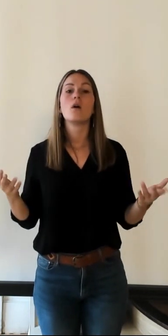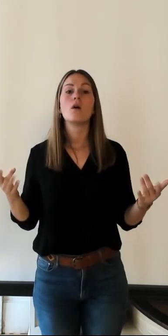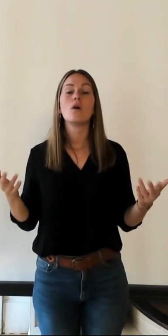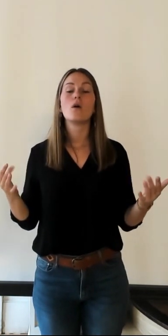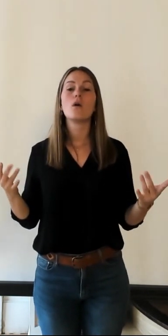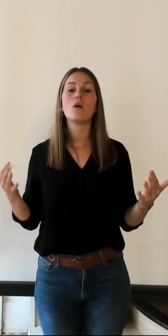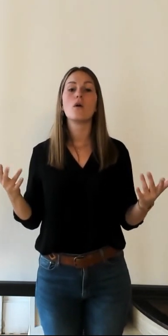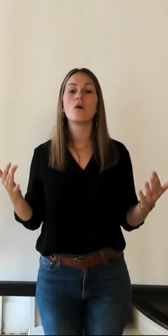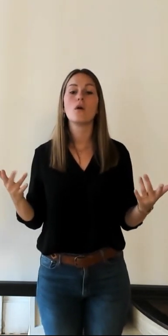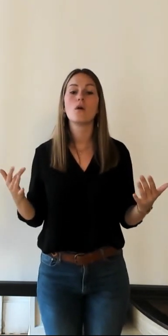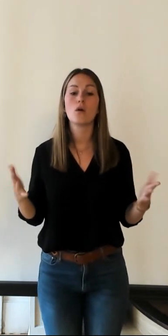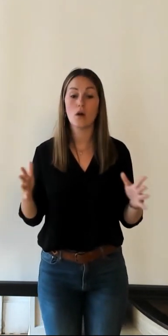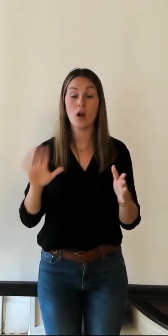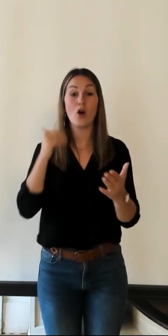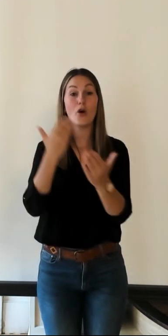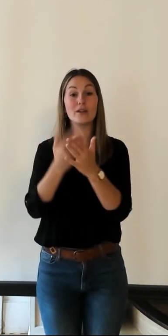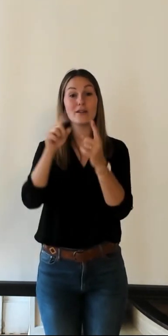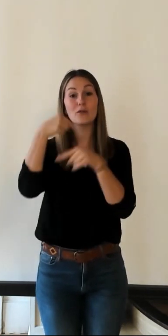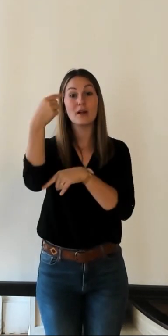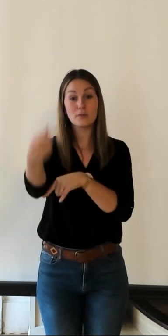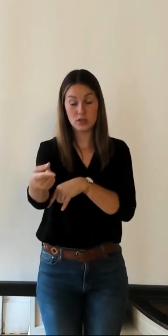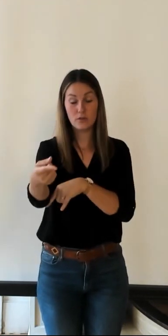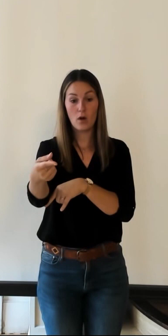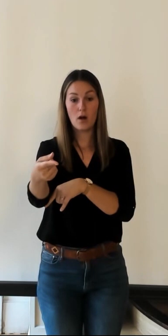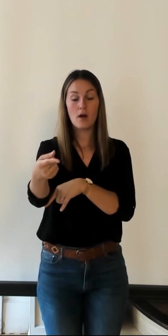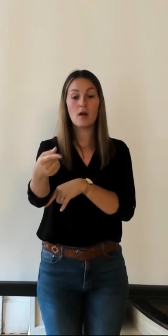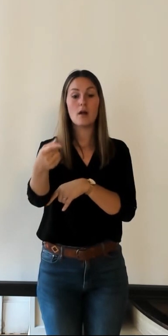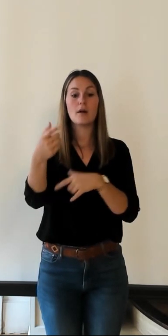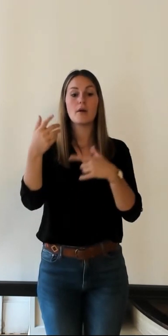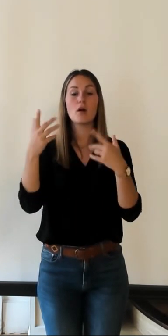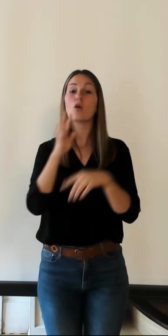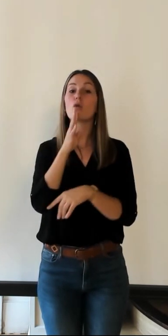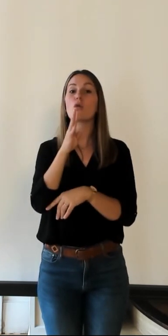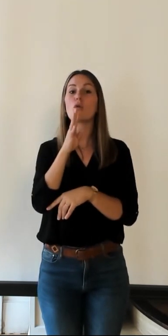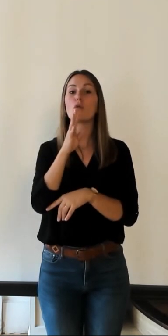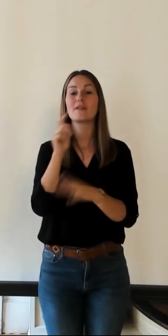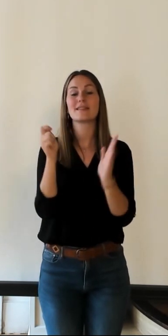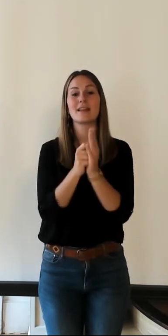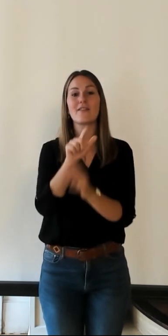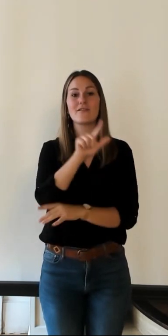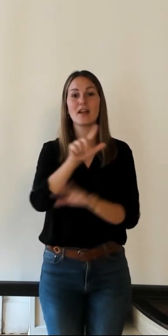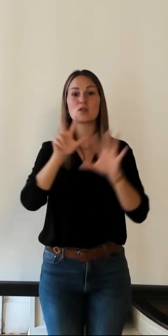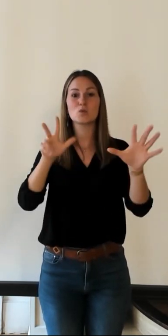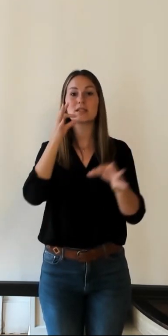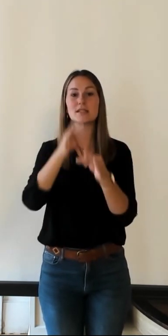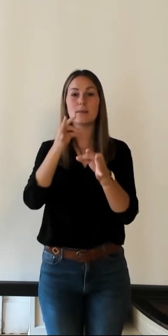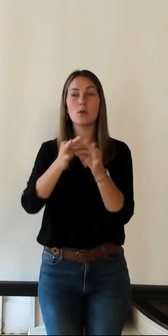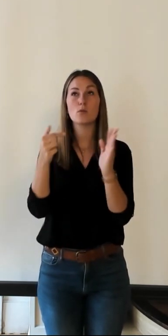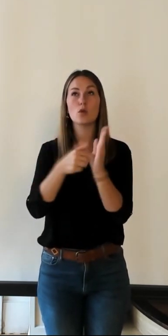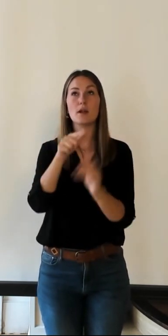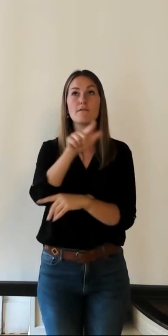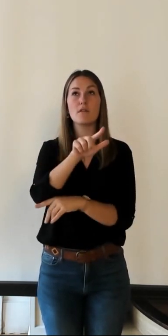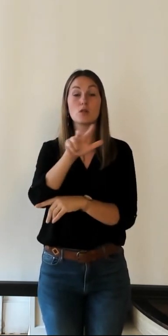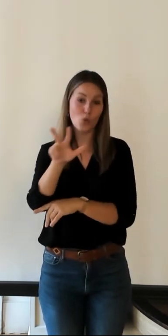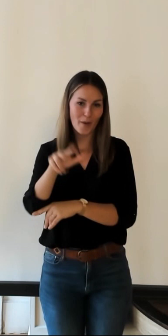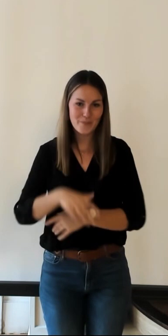on vous donne rendez-vous à la ville de Tours vous donne rendez-vous pour la prochaine conférence le 28 septembre 2023 donc à l